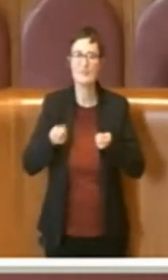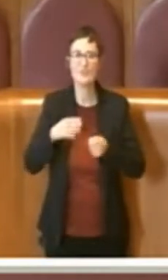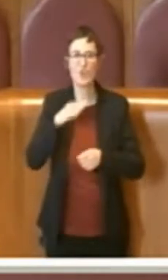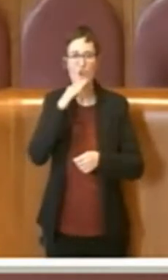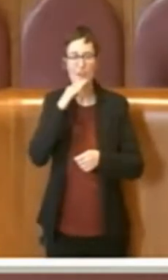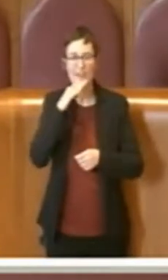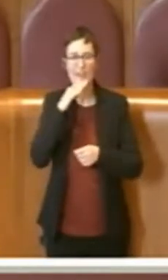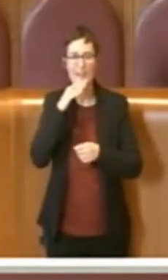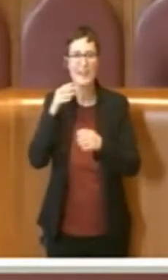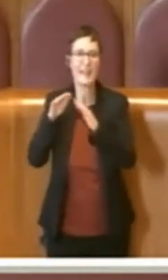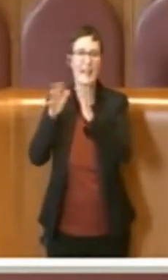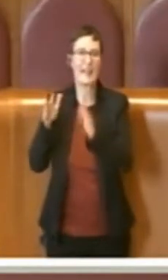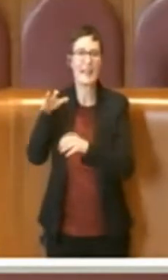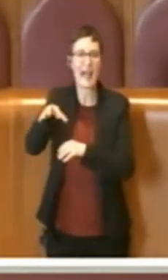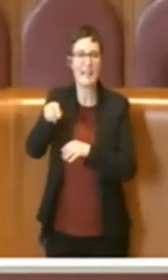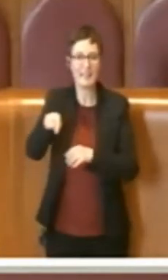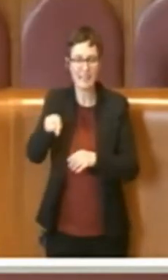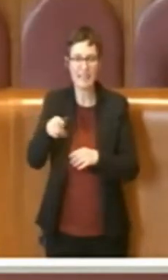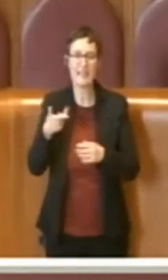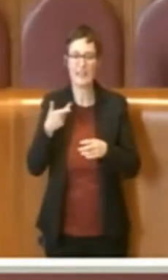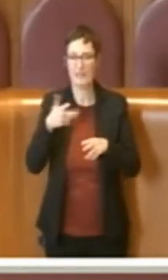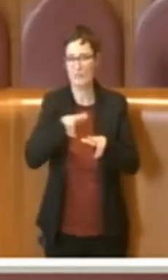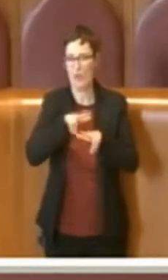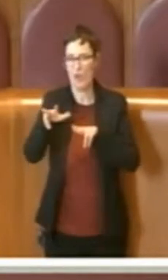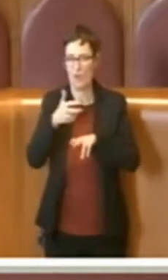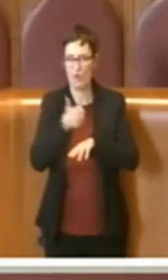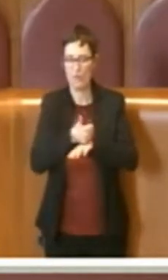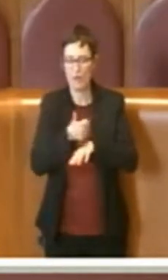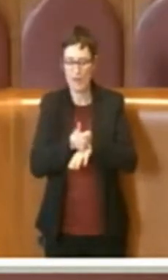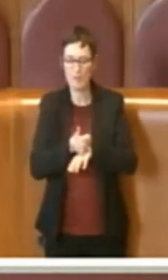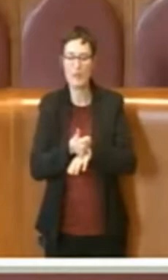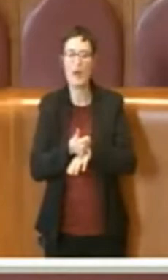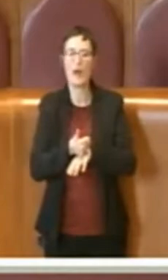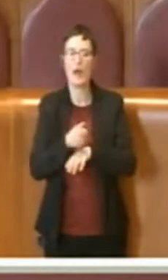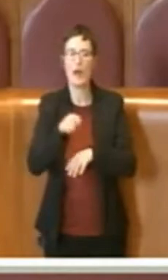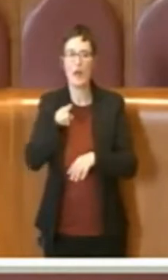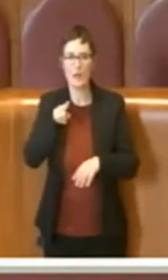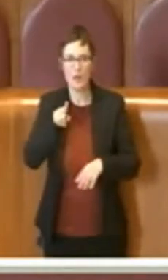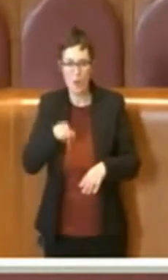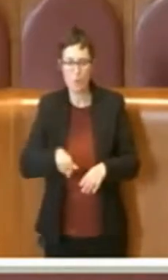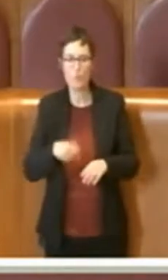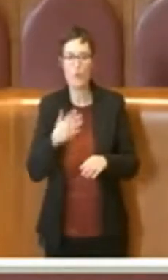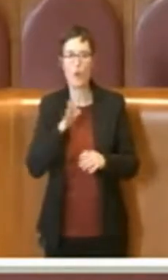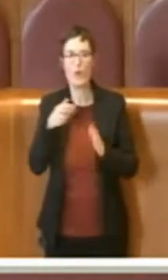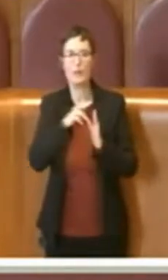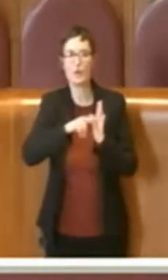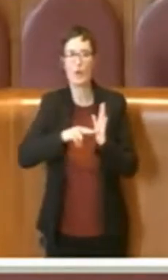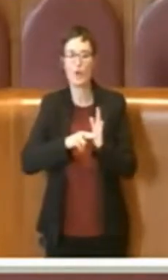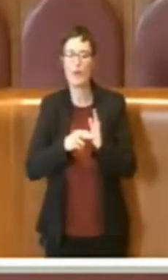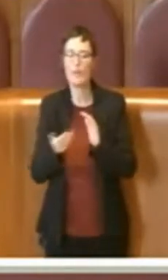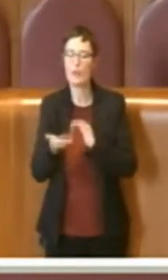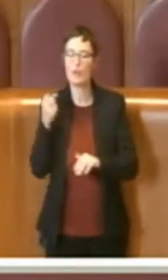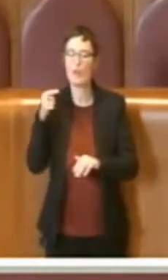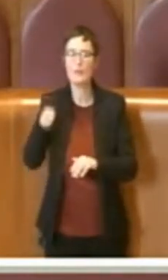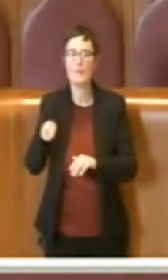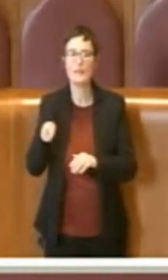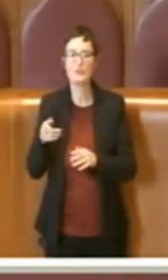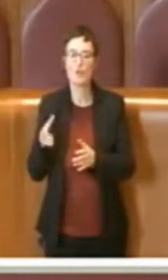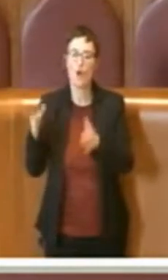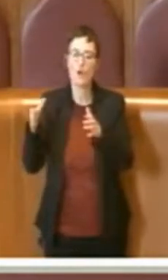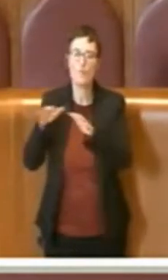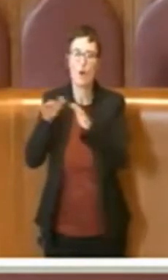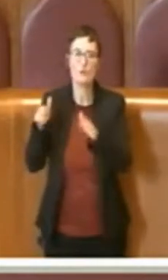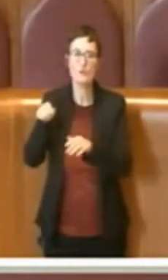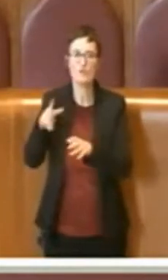Abbiamo terminato il regolamento sulle botticelle, per l'eliminazione delle botticelle o comunque lo spostamento delle botticelle all'interno dei parchi